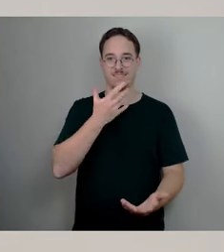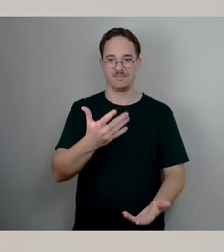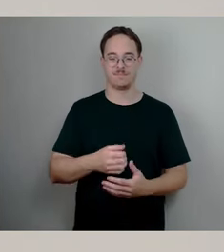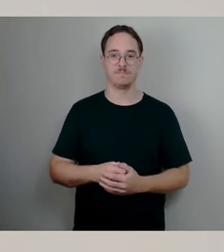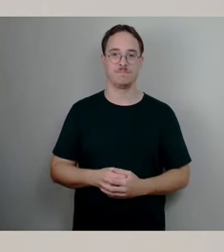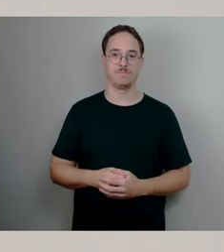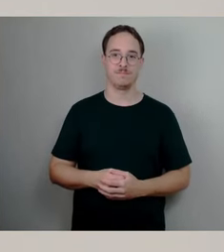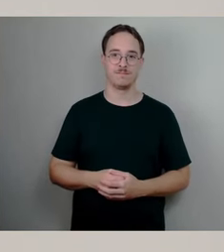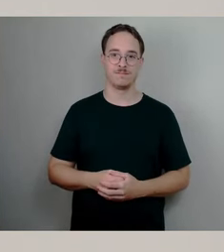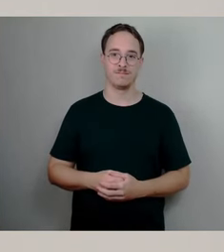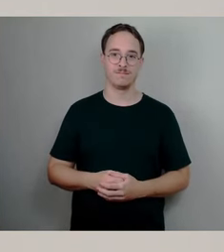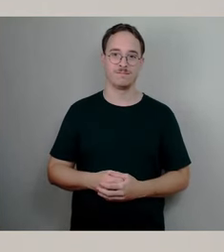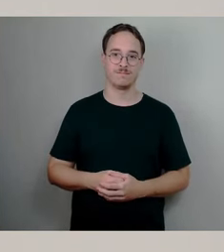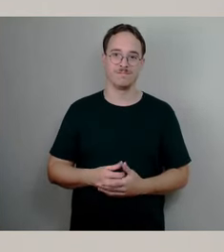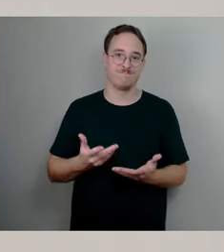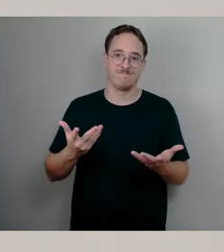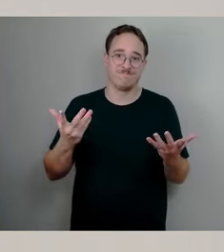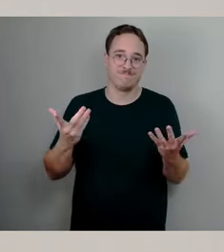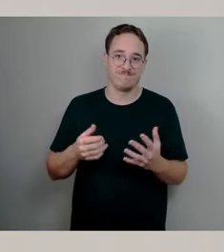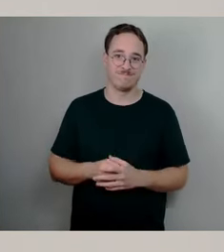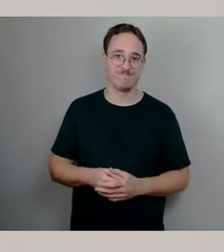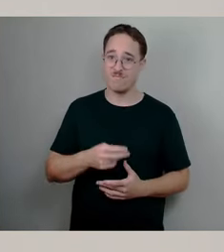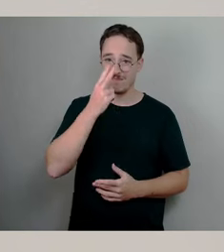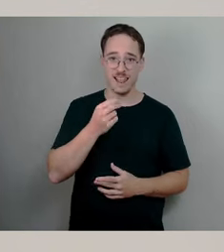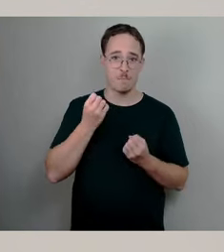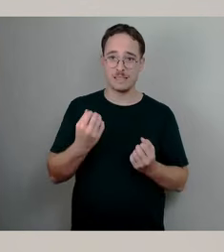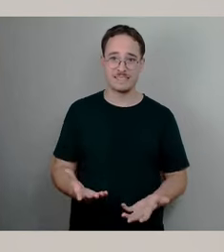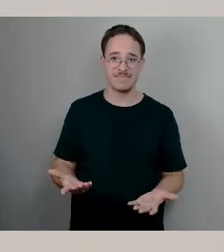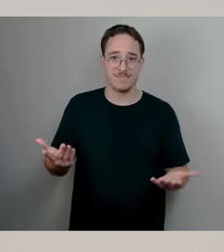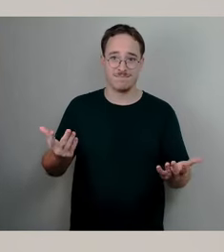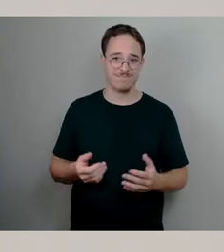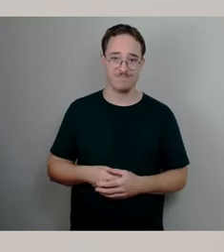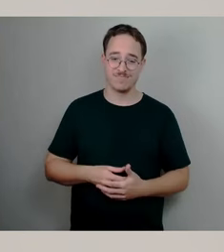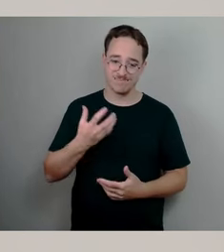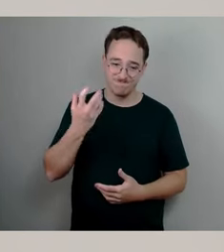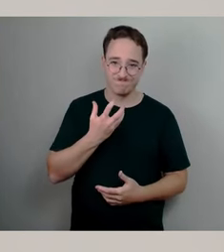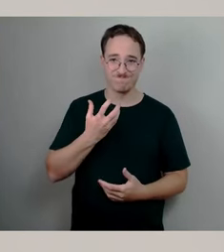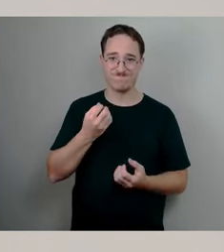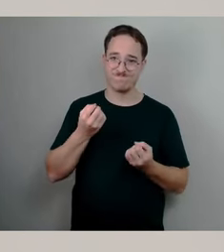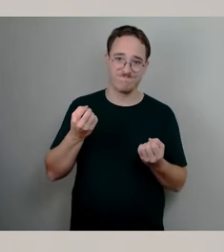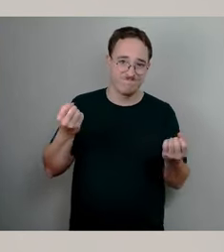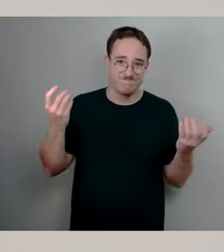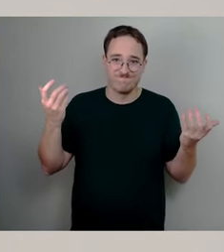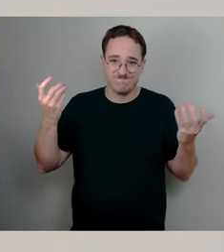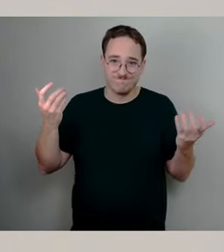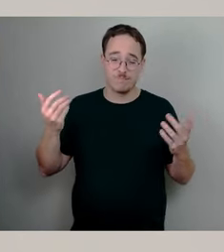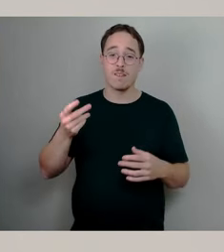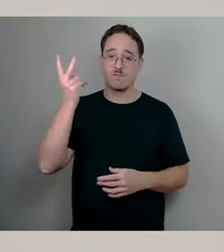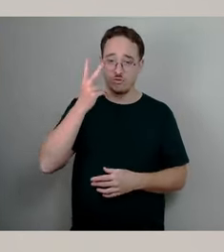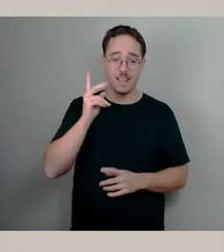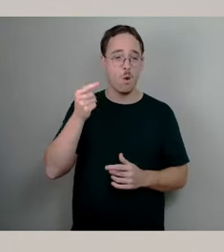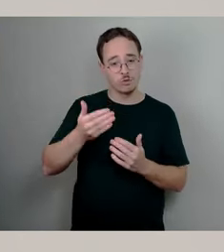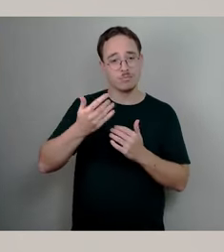ein Fehler, der passiert ist, der ärgerlich ist. Es ist auch im Nachgang ausgewertet worden.